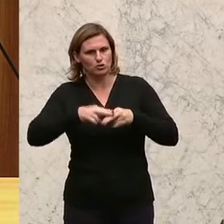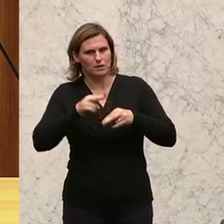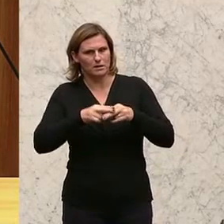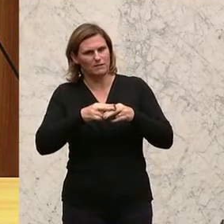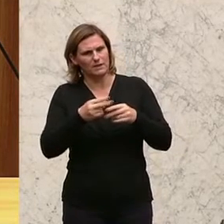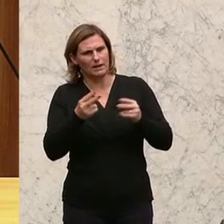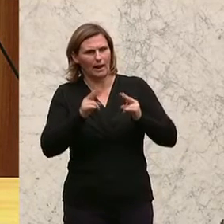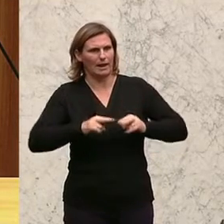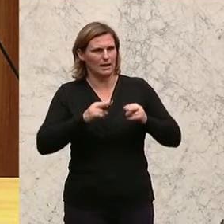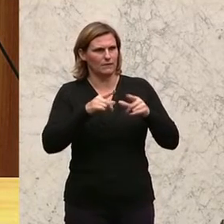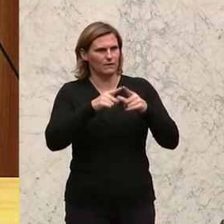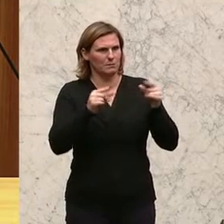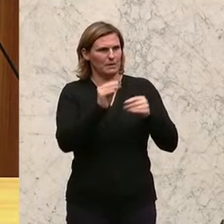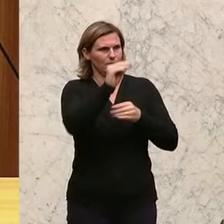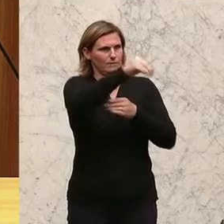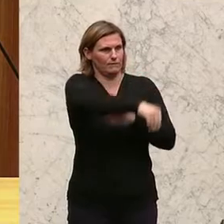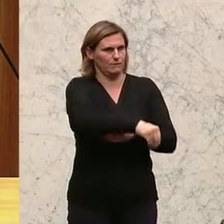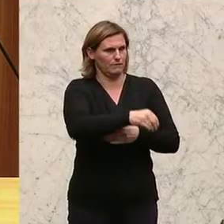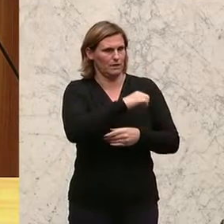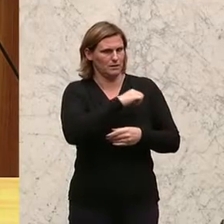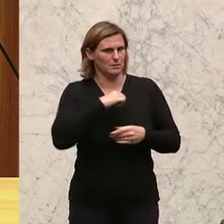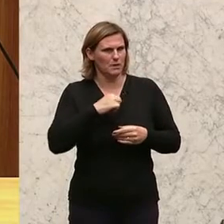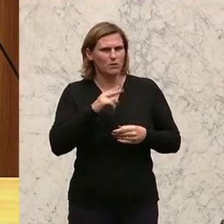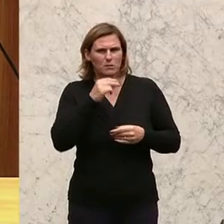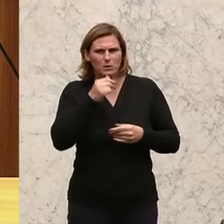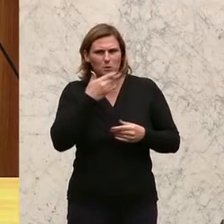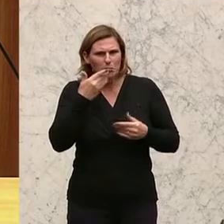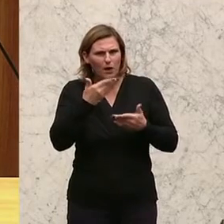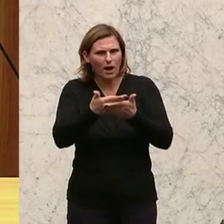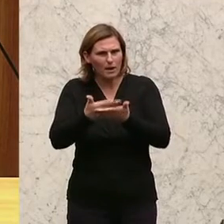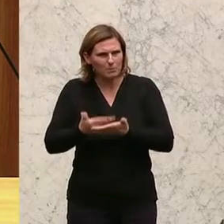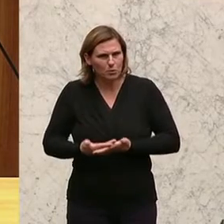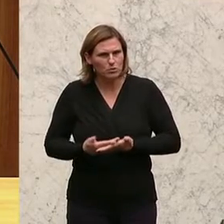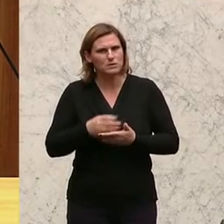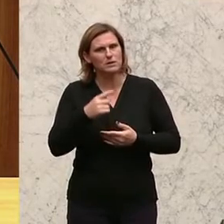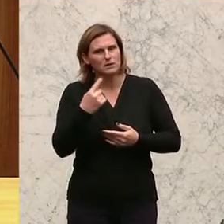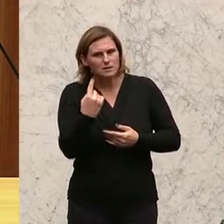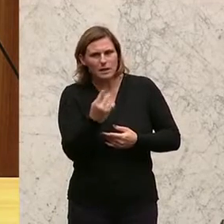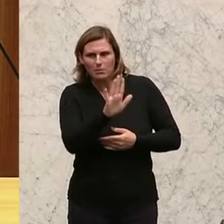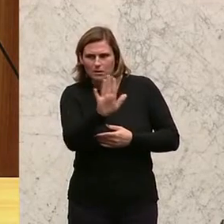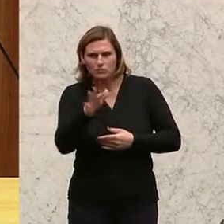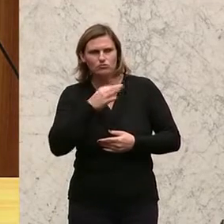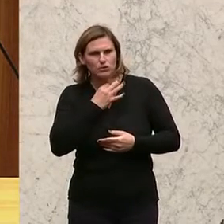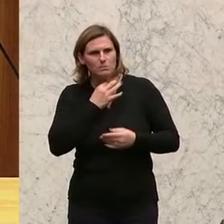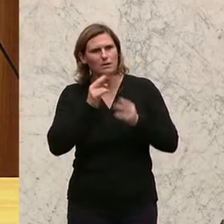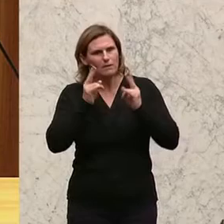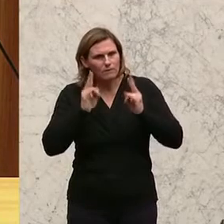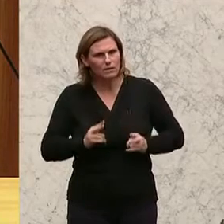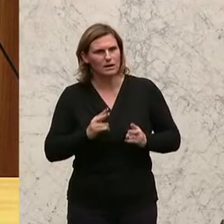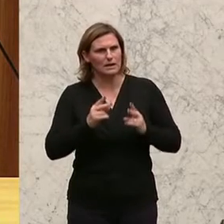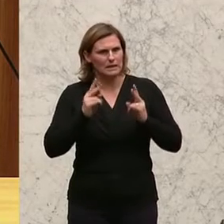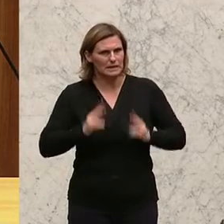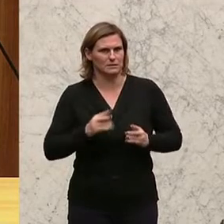führen wir das nicht wirklich ein? Warum bieten wir den Menschen nicht Möglichkeiten, ihre Stimme auch wirklich nachvollziehbar richtig abzugeben?